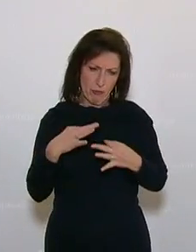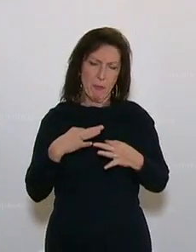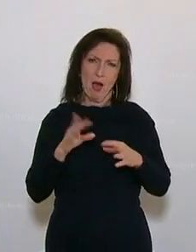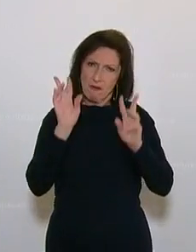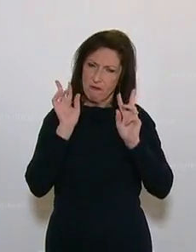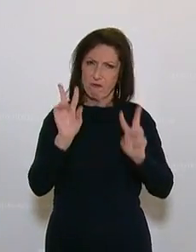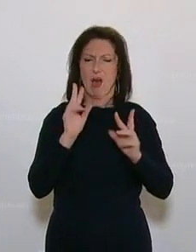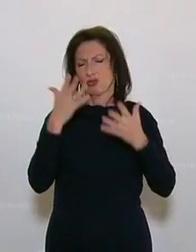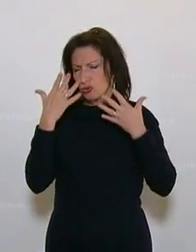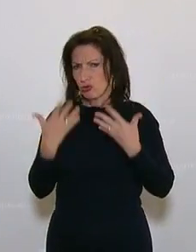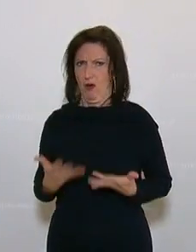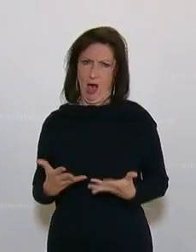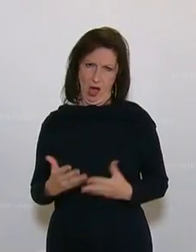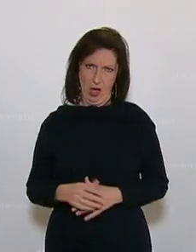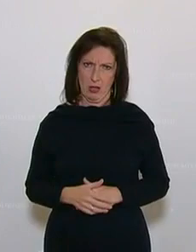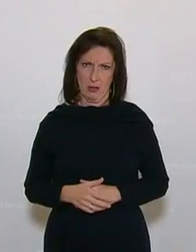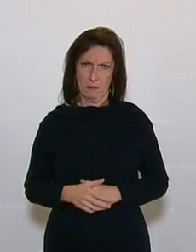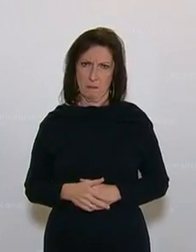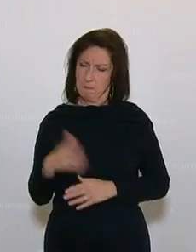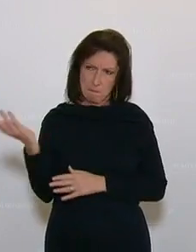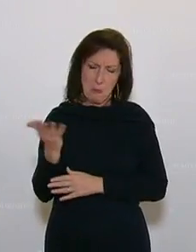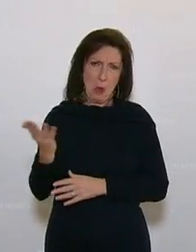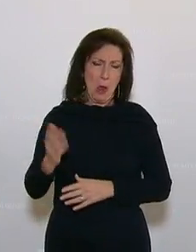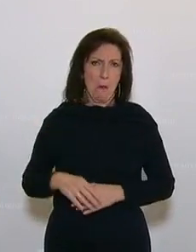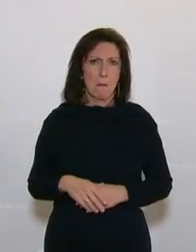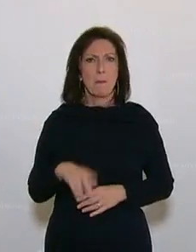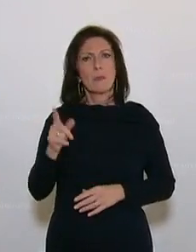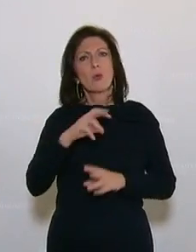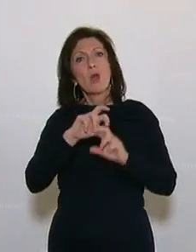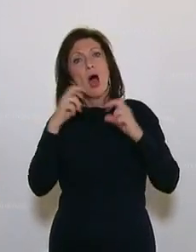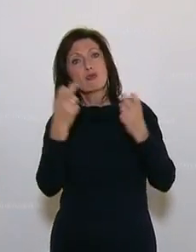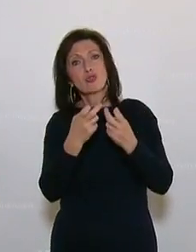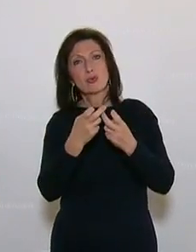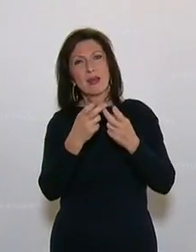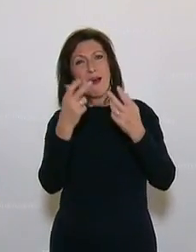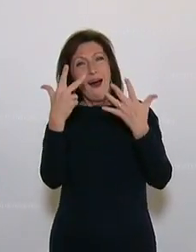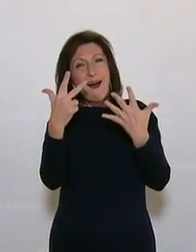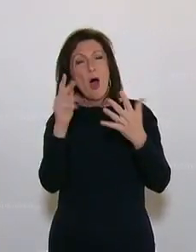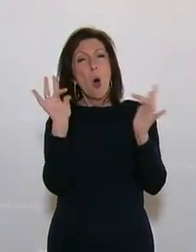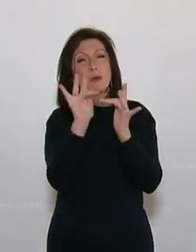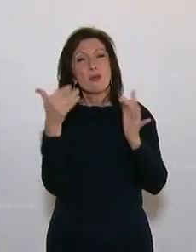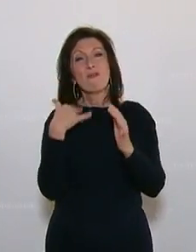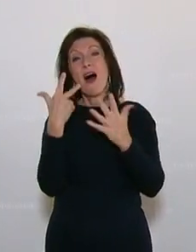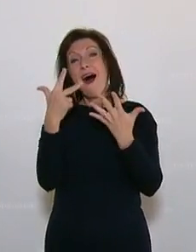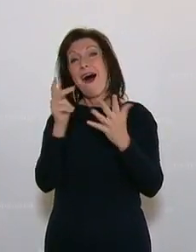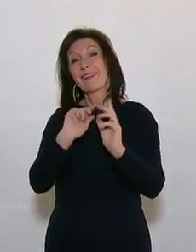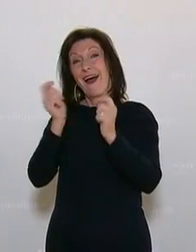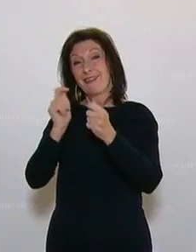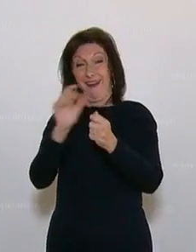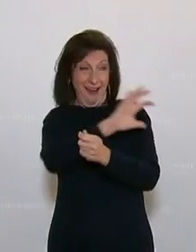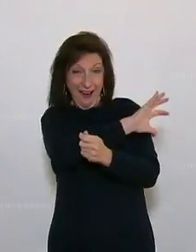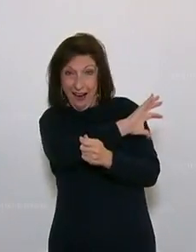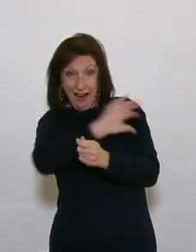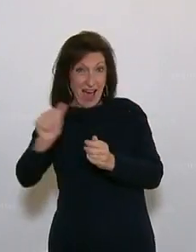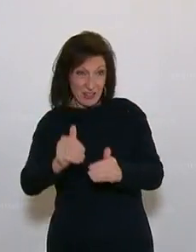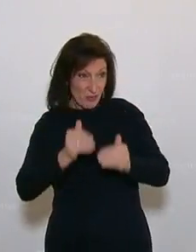Armutszeugnis. Und dann im Ausschuss wurden von acht Anträgen der Opposition alle acht Anträge